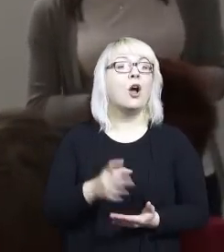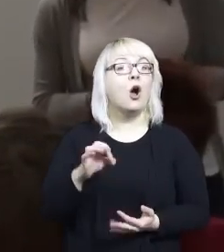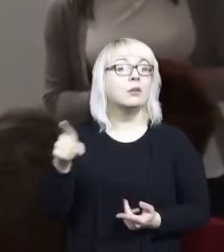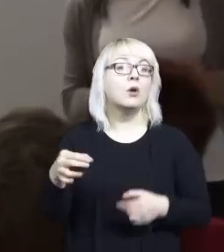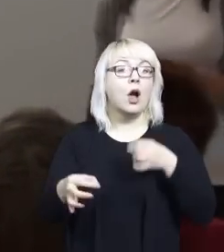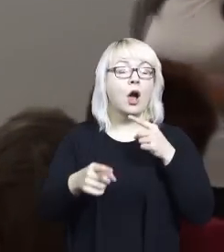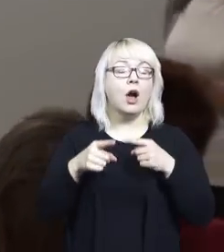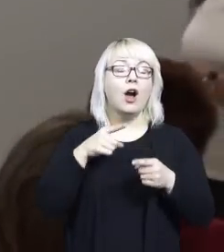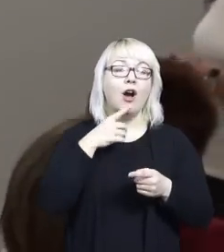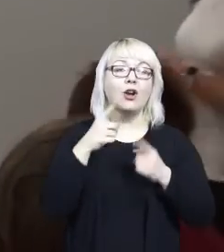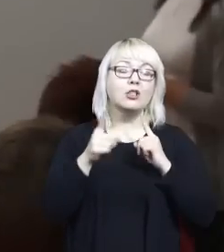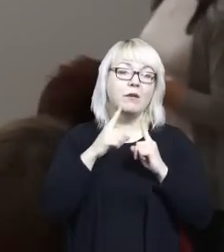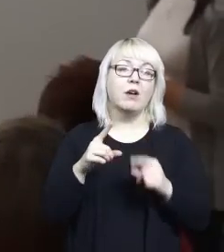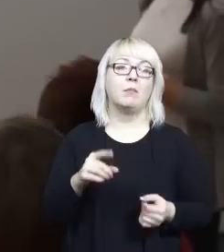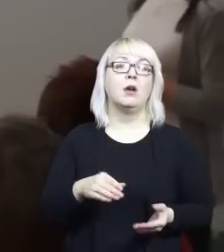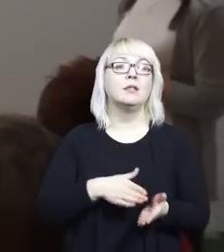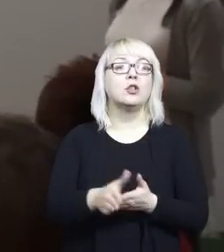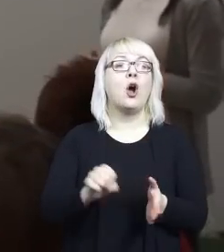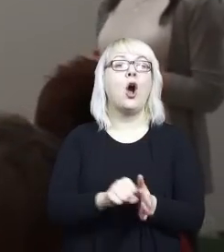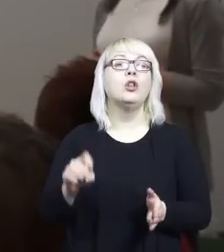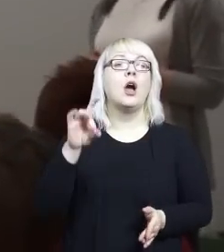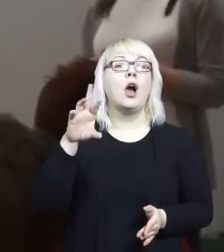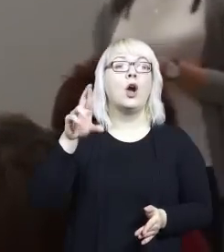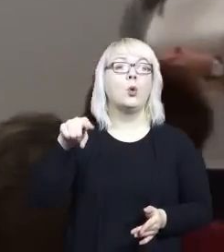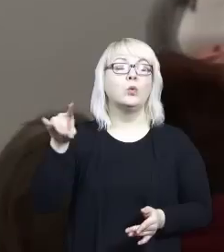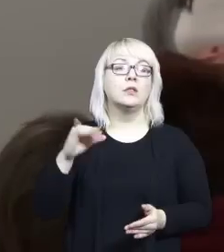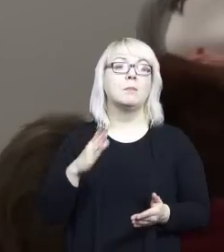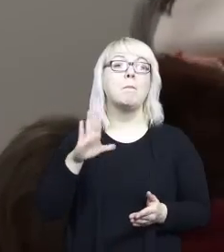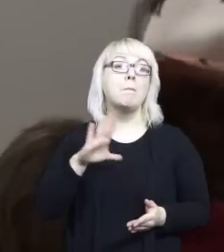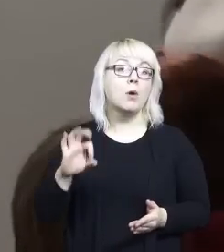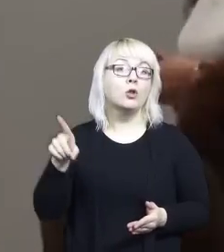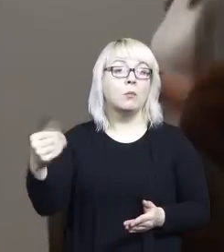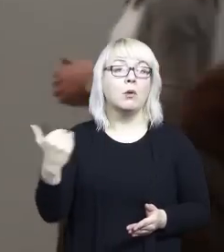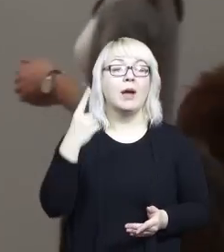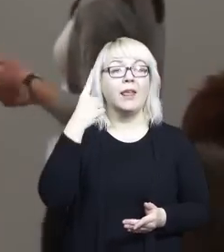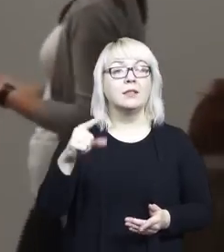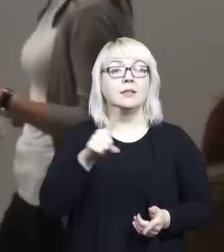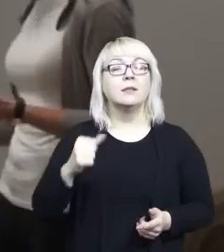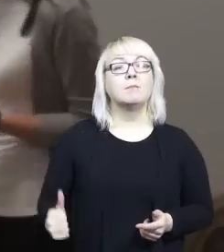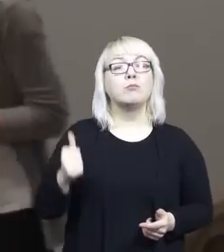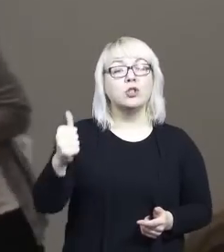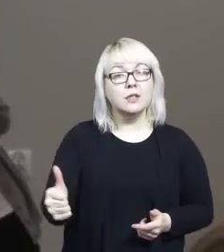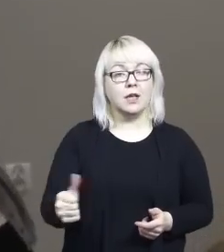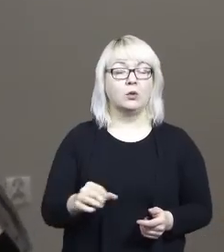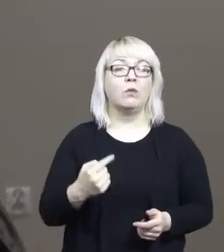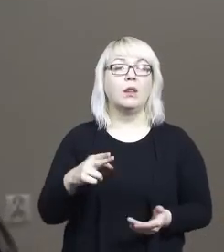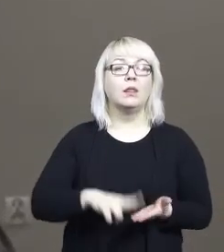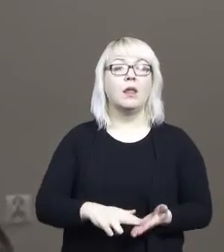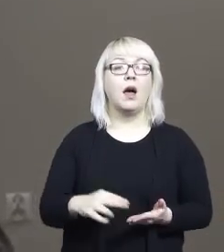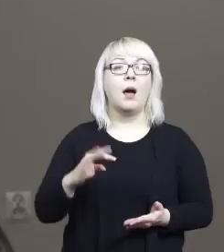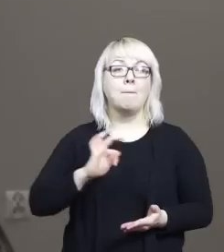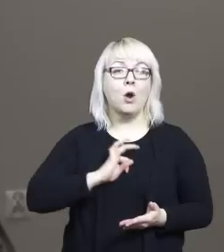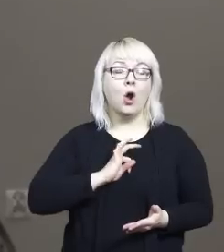jednego budynku, budynku C w Uniwersytecie i ciągle tylko jednego poziomu. Dlaczego w kontekście dostępności zaczynamy